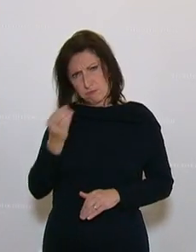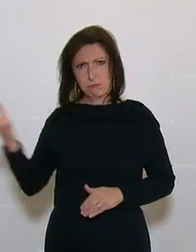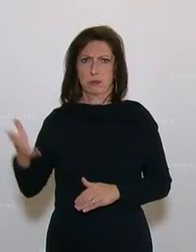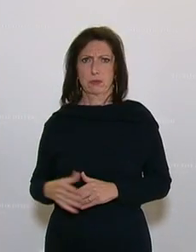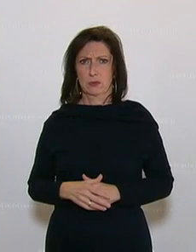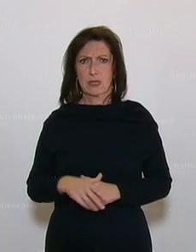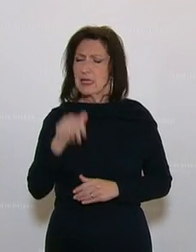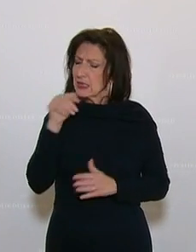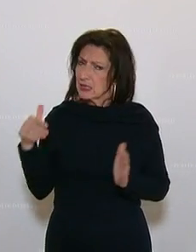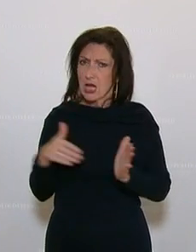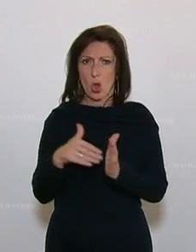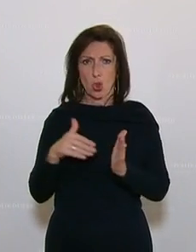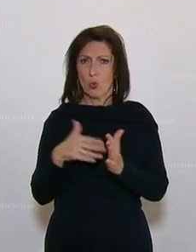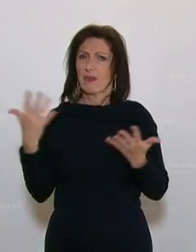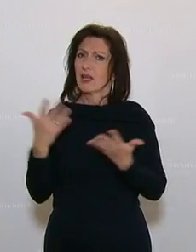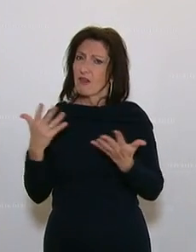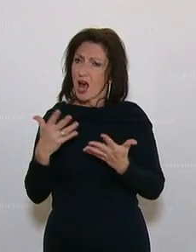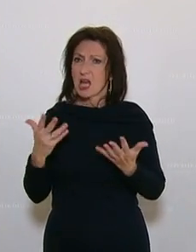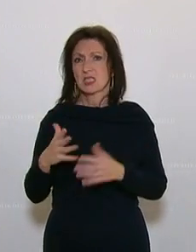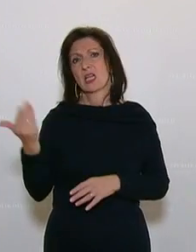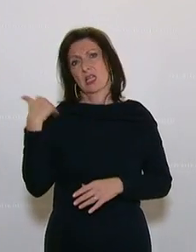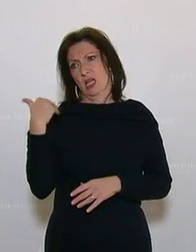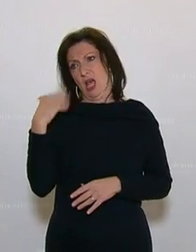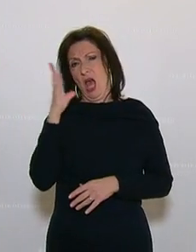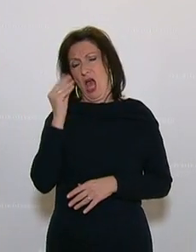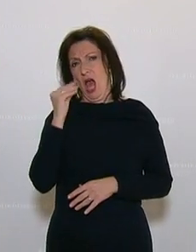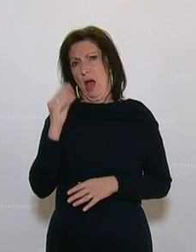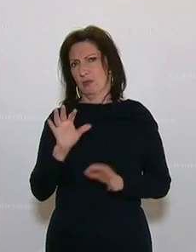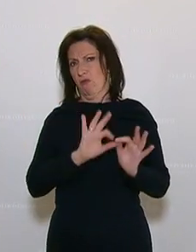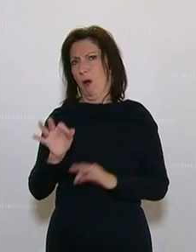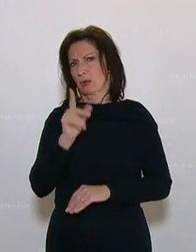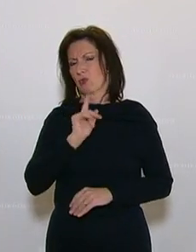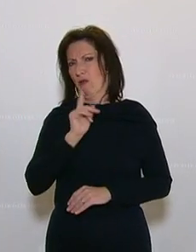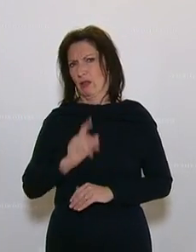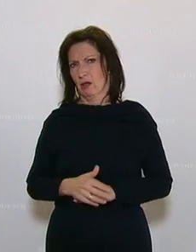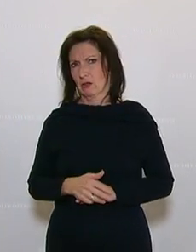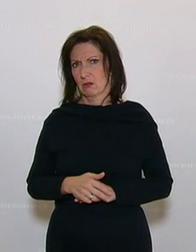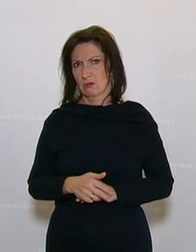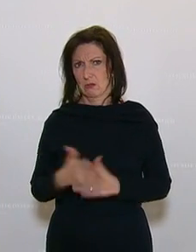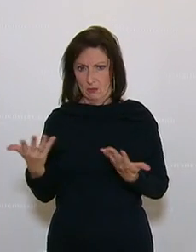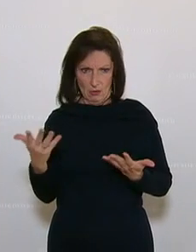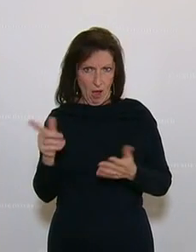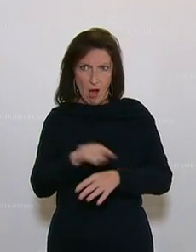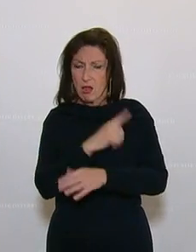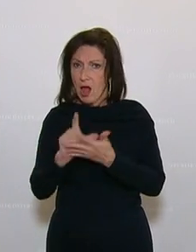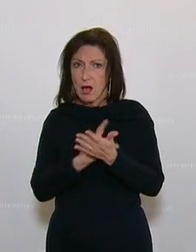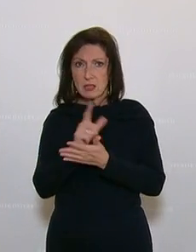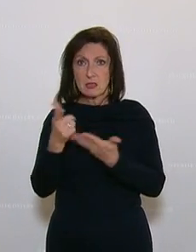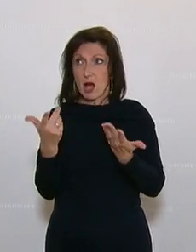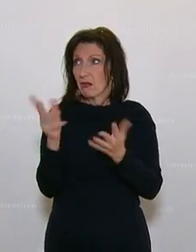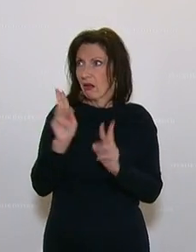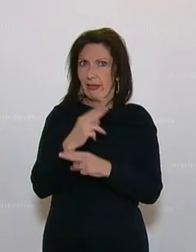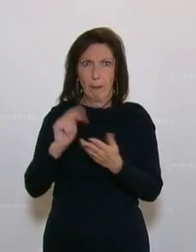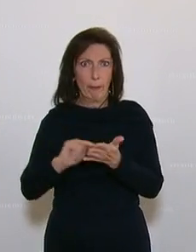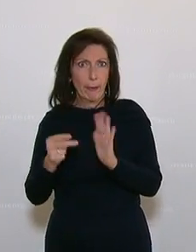Planlosigkeit und die mangelnde Vorbereitung, mit der Sie in den Herbst gestartet sind. Die Planungssicherheit hat über lange Zeit hinweg gefällt. Gesundheitsministerium und